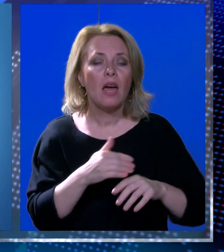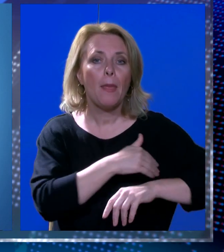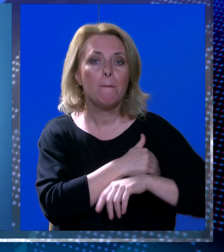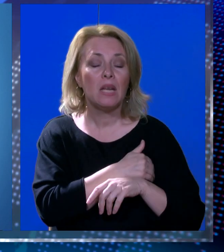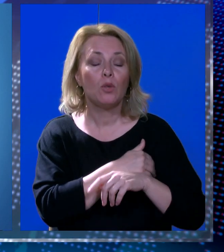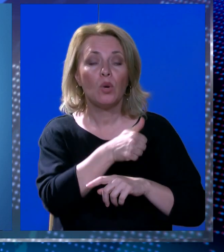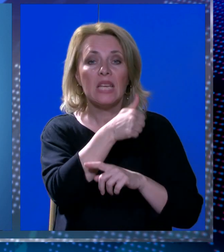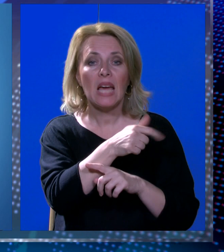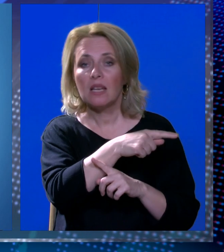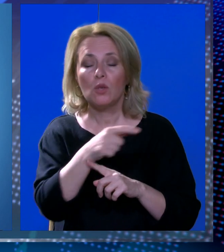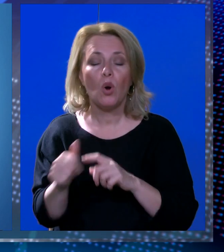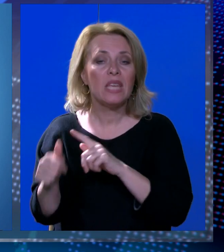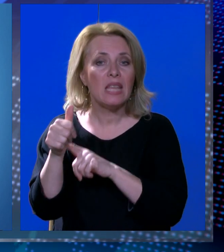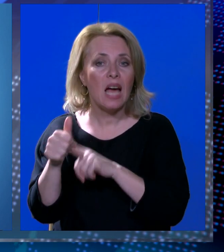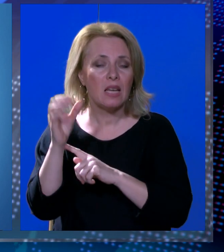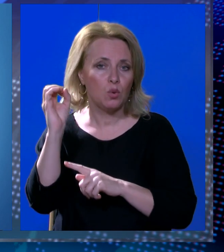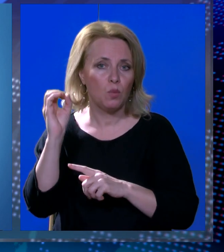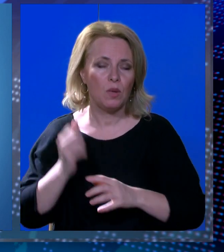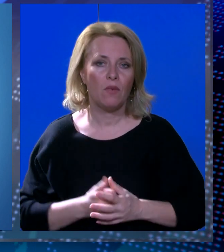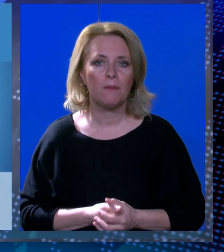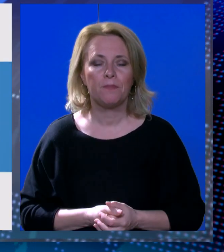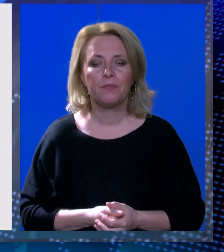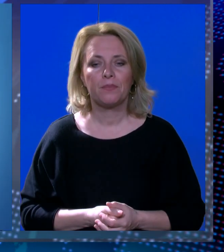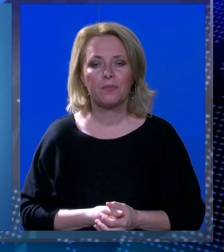će se od 1 do 11 celzijevih stupnjeva.